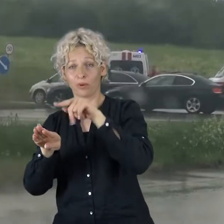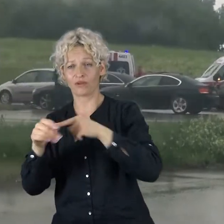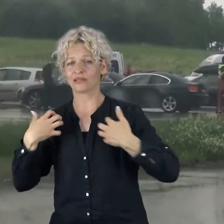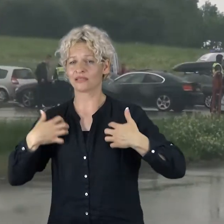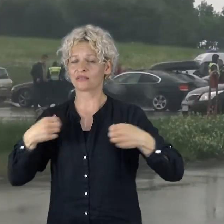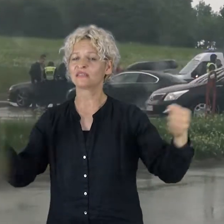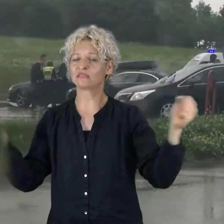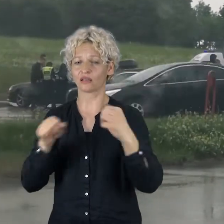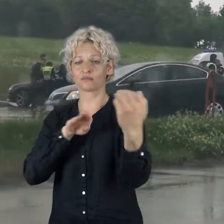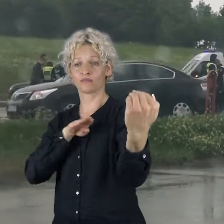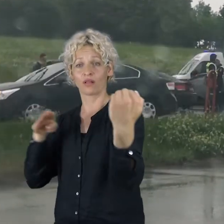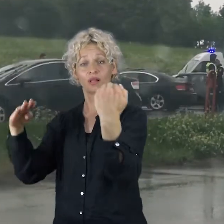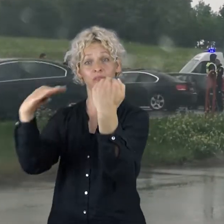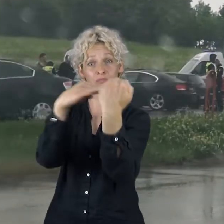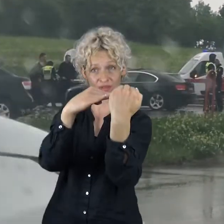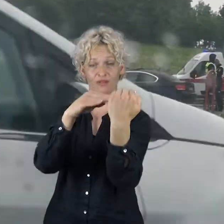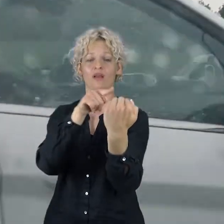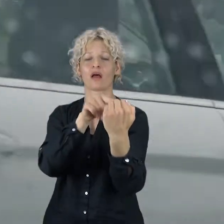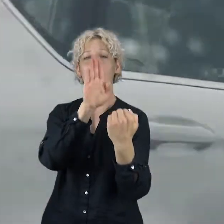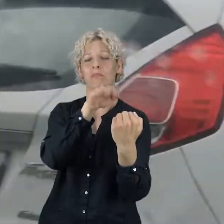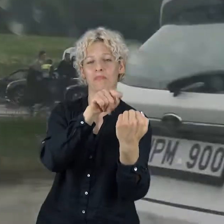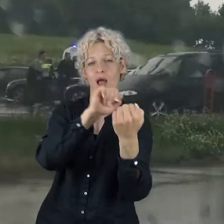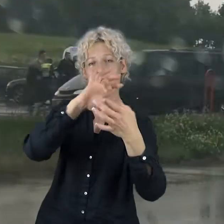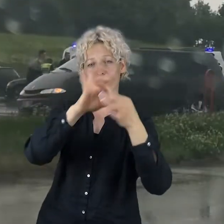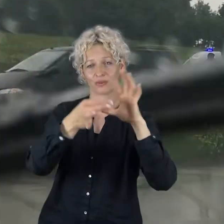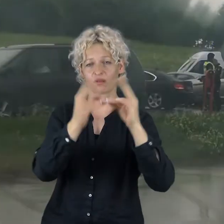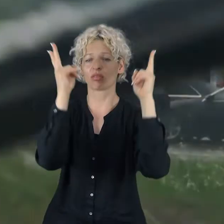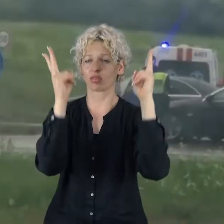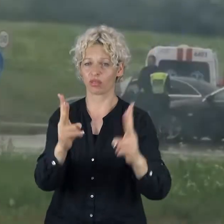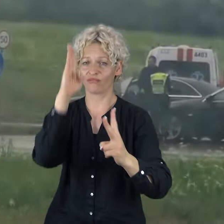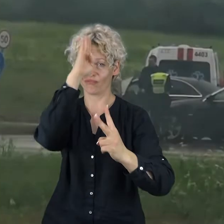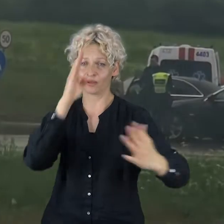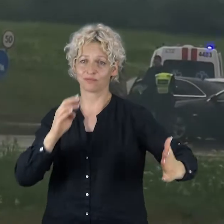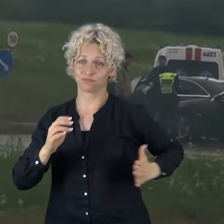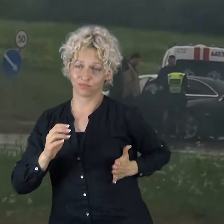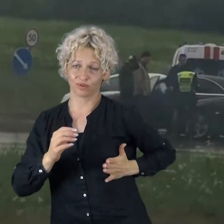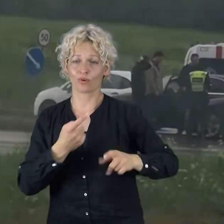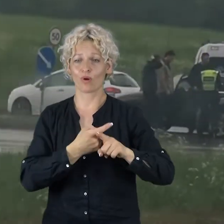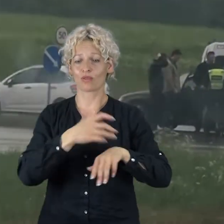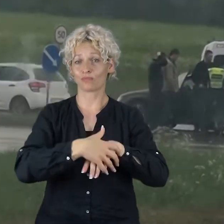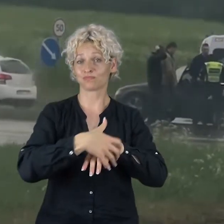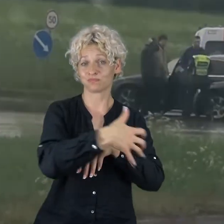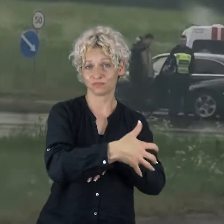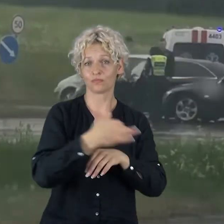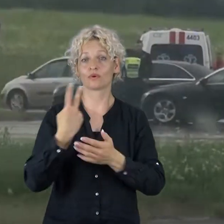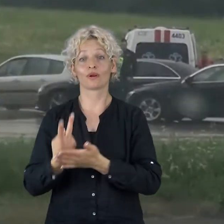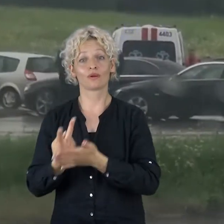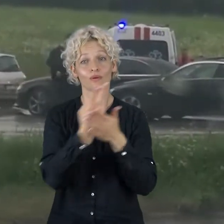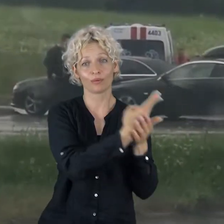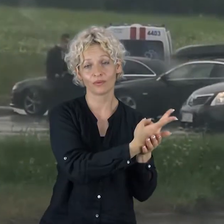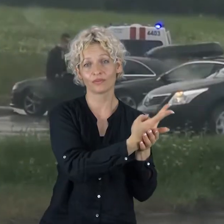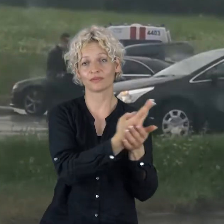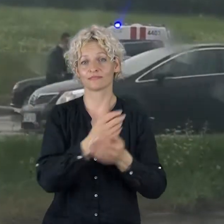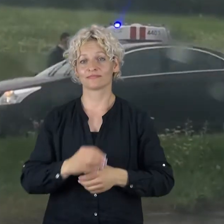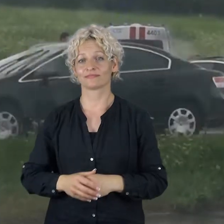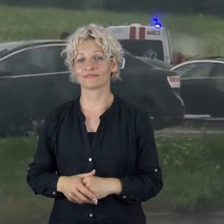Audi A4, kuri įvairavo 26 metų Šiaulietis. Jis dėl kairiais čiurnos ir kairiais krūtinės pusės sumušimo gydosi